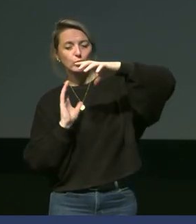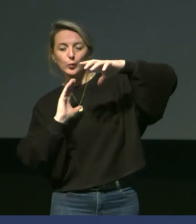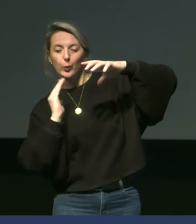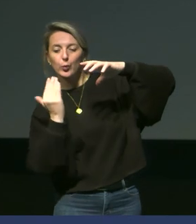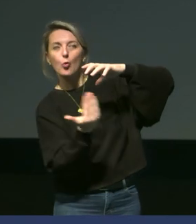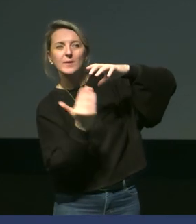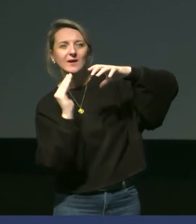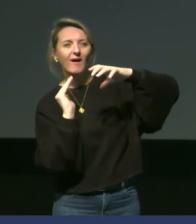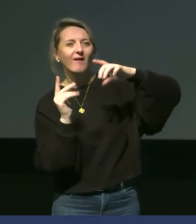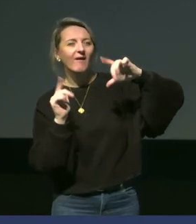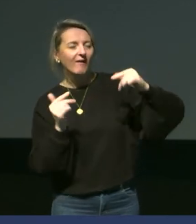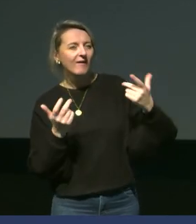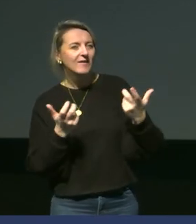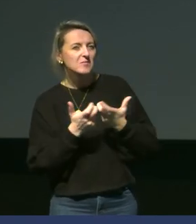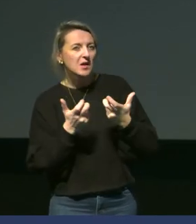Merci.